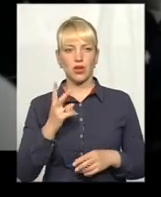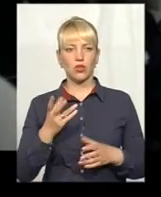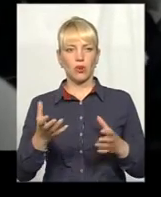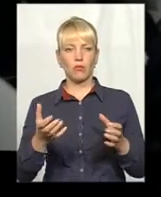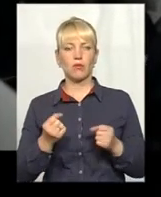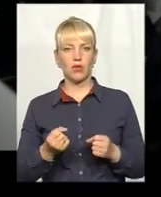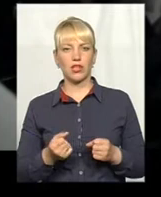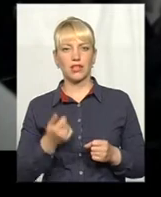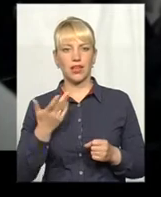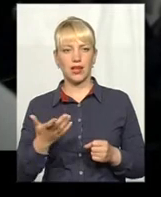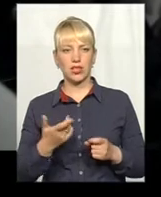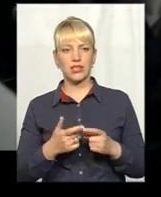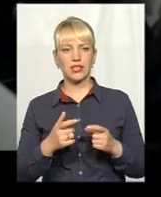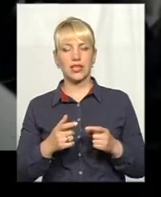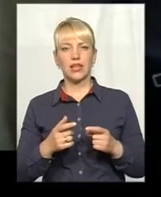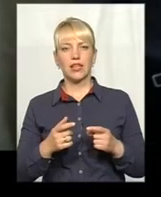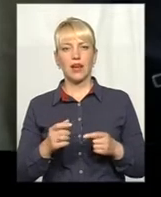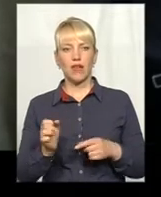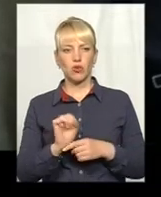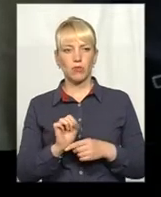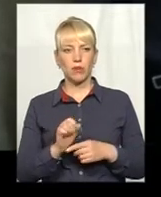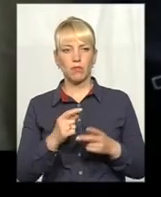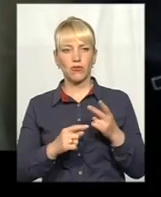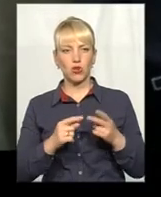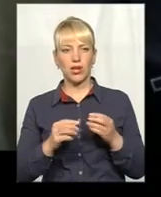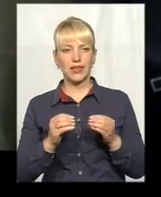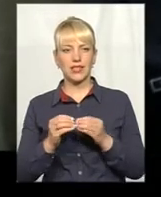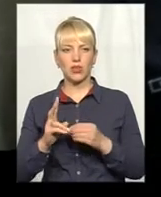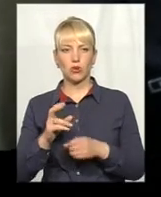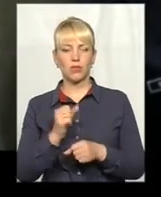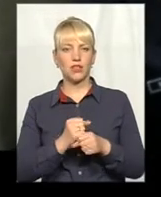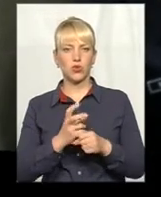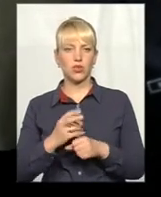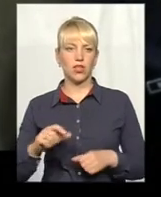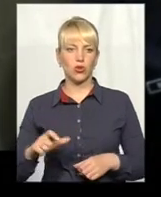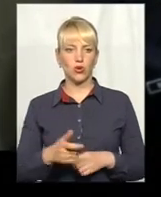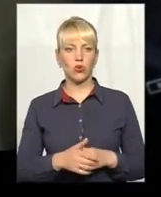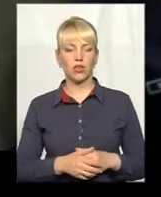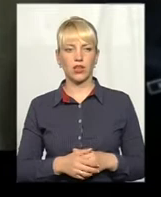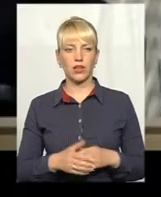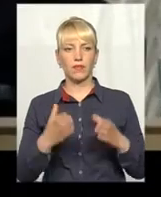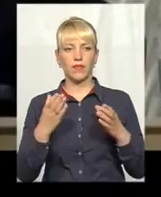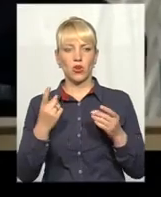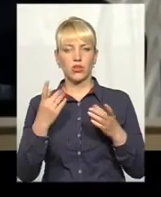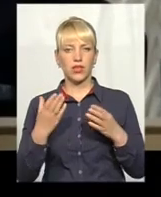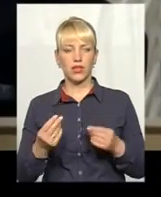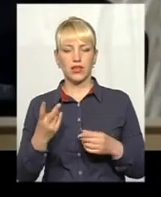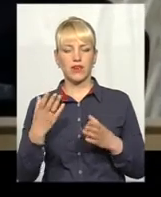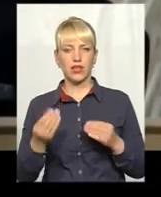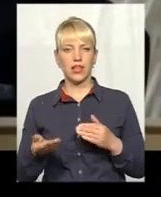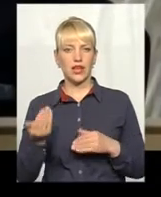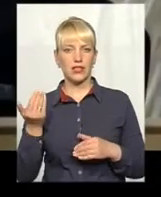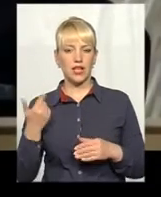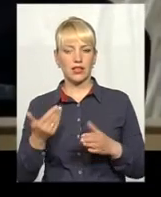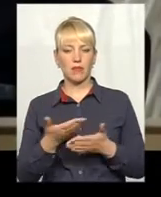автомобілів «Дастерів». Більше півтора десятка, які у вас працюють на дорогах, ефективно чи неефективно. День-два назад ми розпочали у вас